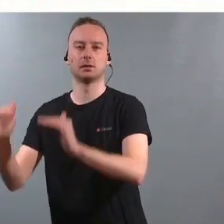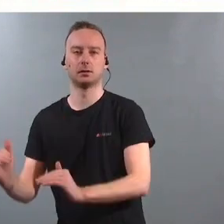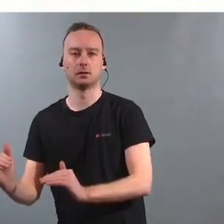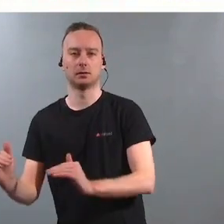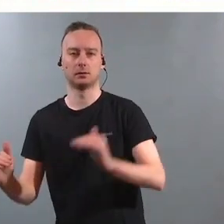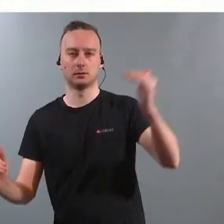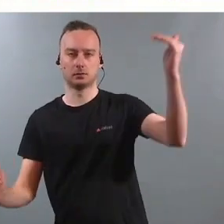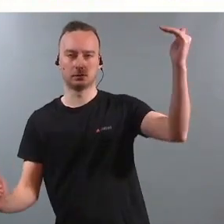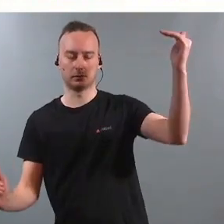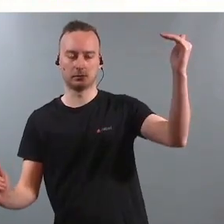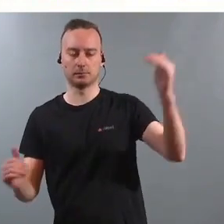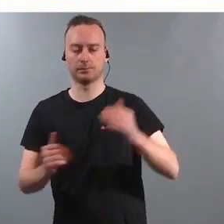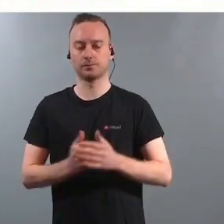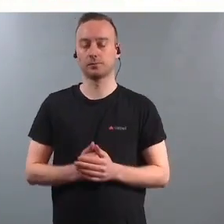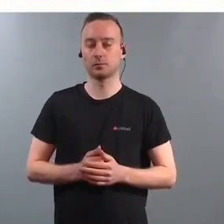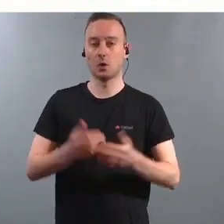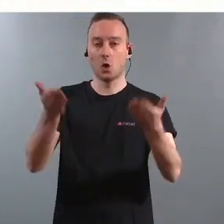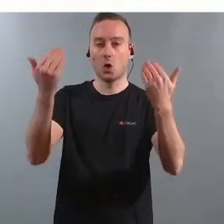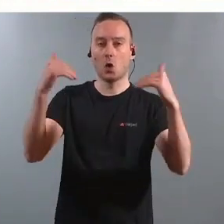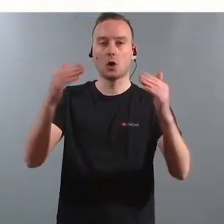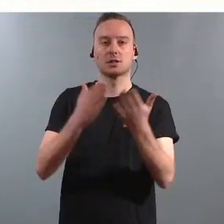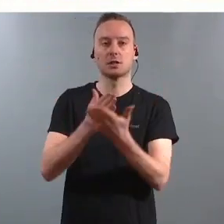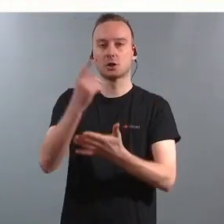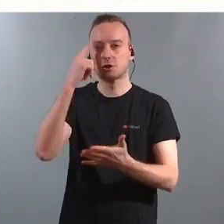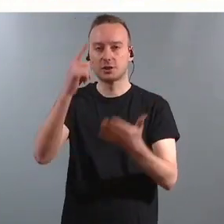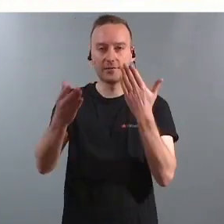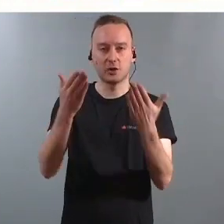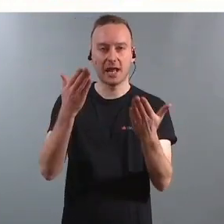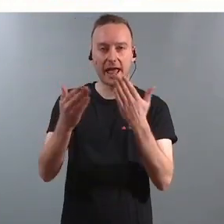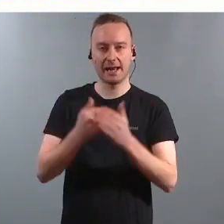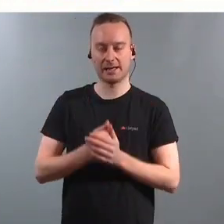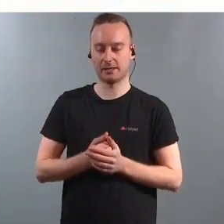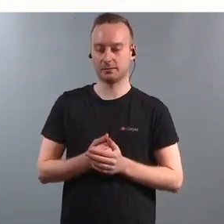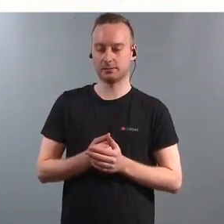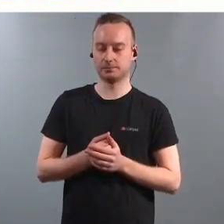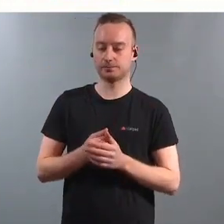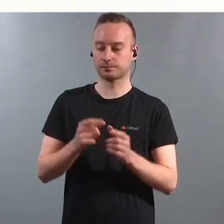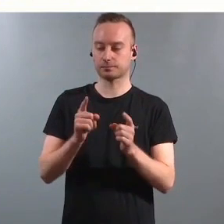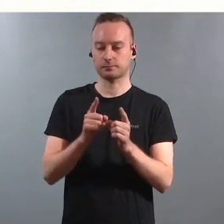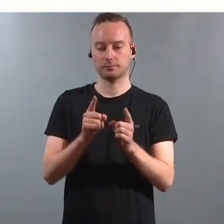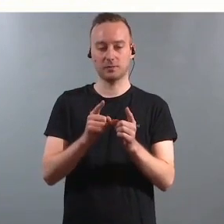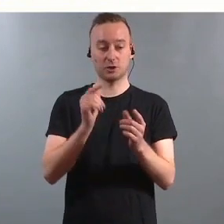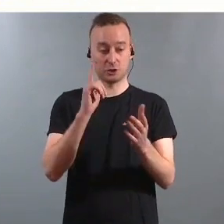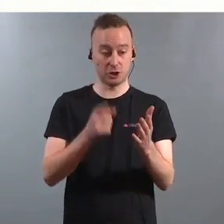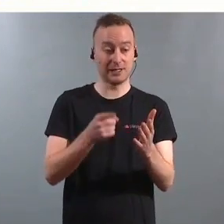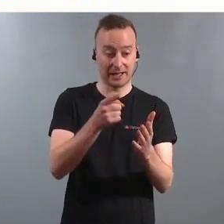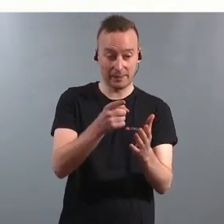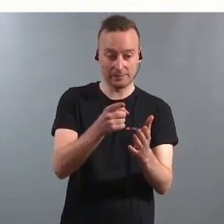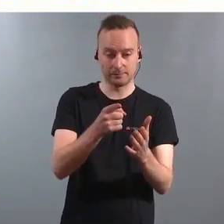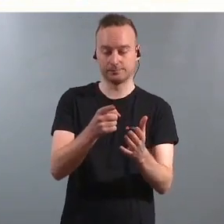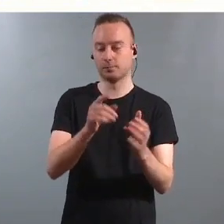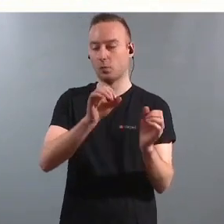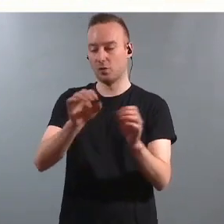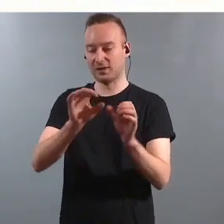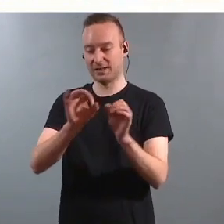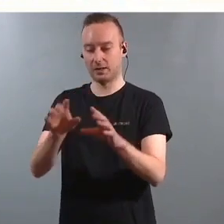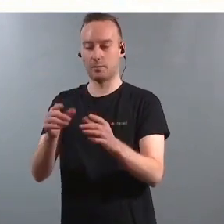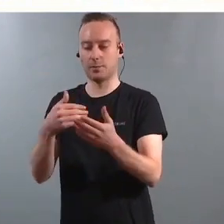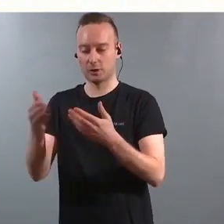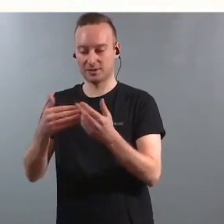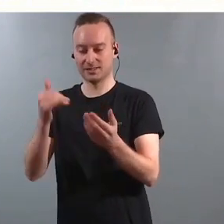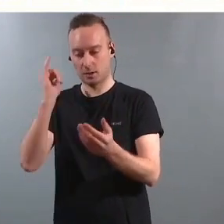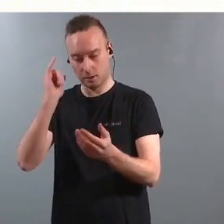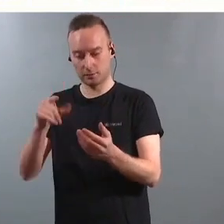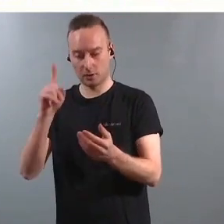Så var det de sakkyndige vurderingene som etter vårt syn muliggjorde mye av denne praksisen. At de var veldig fokuserte